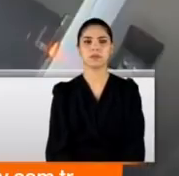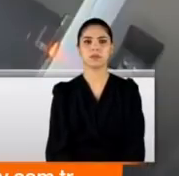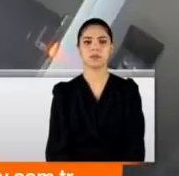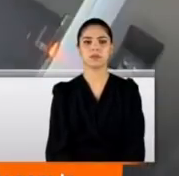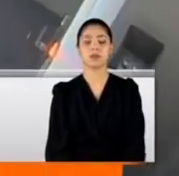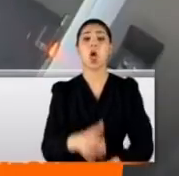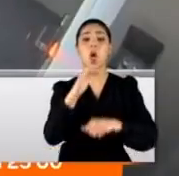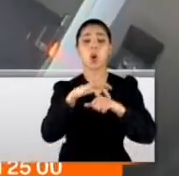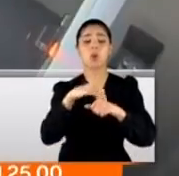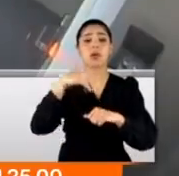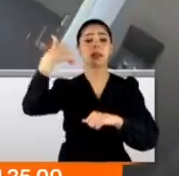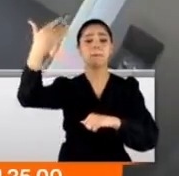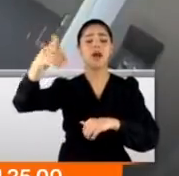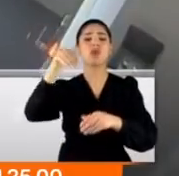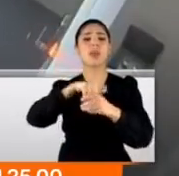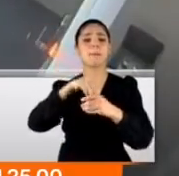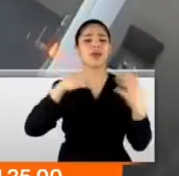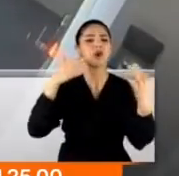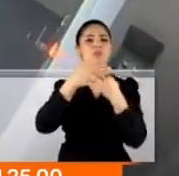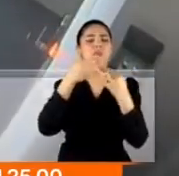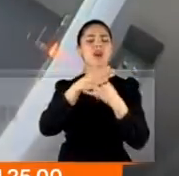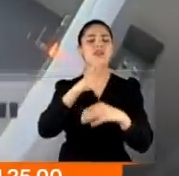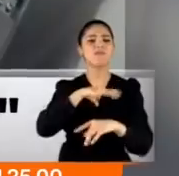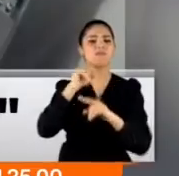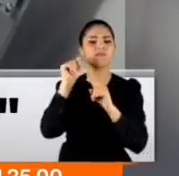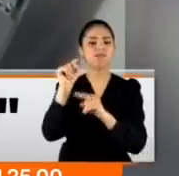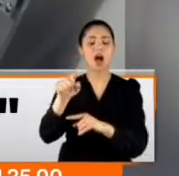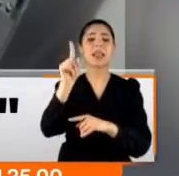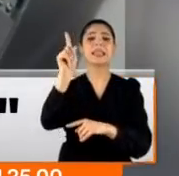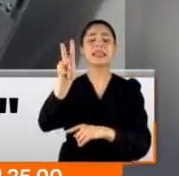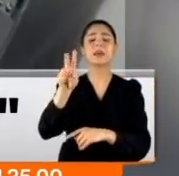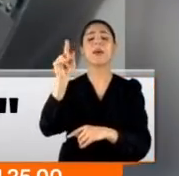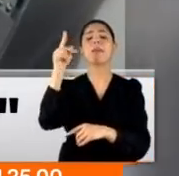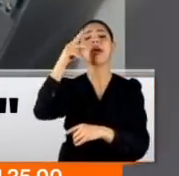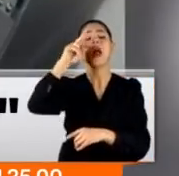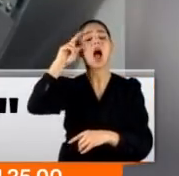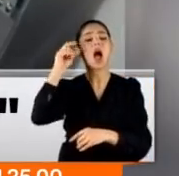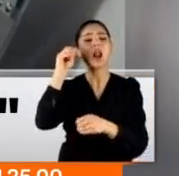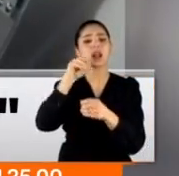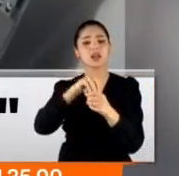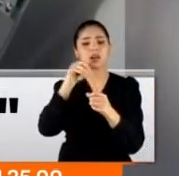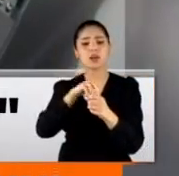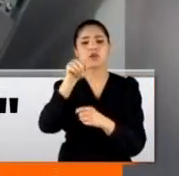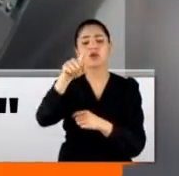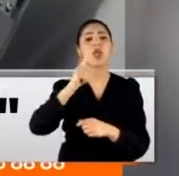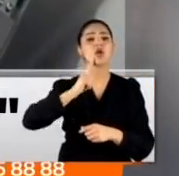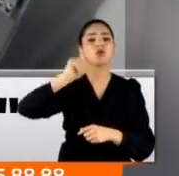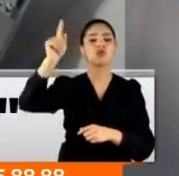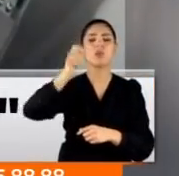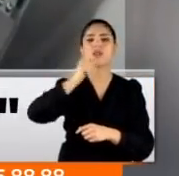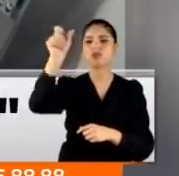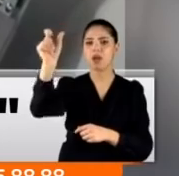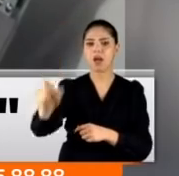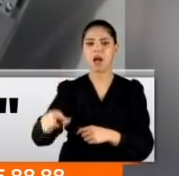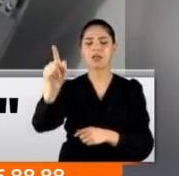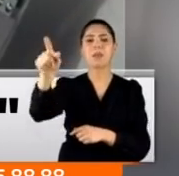Ülkede bir başka meclis baskını girişimi daha çıktı ortaya. 21 Aralık'ta Oregon'da Cumhuriyetçi parlamenter Mike Neerman